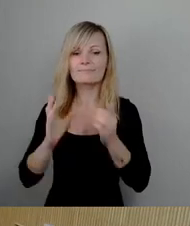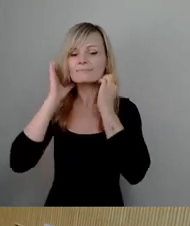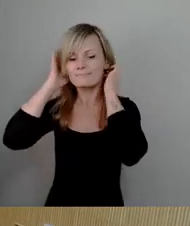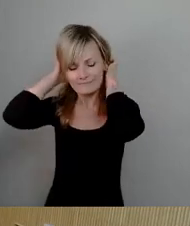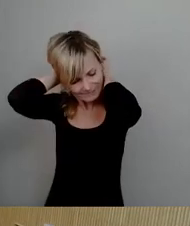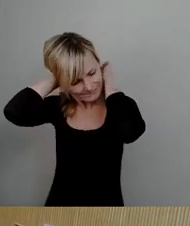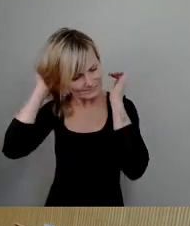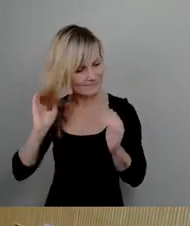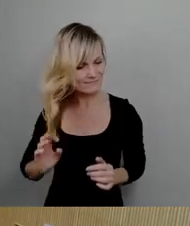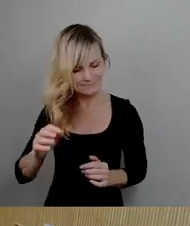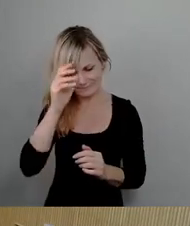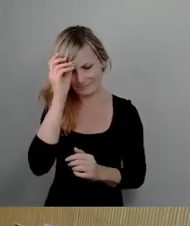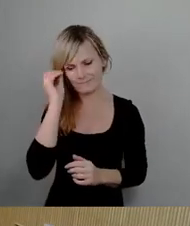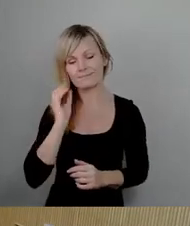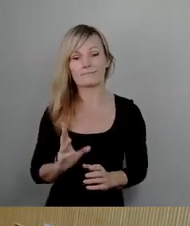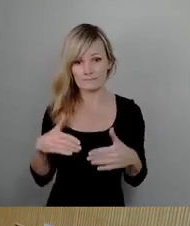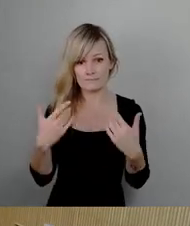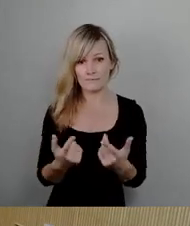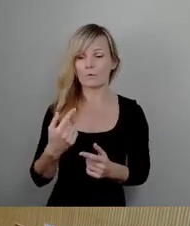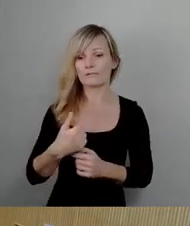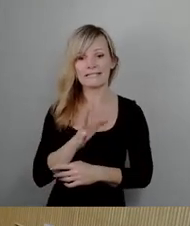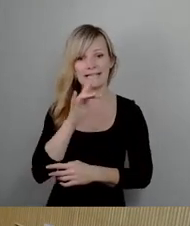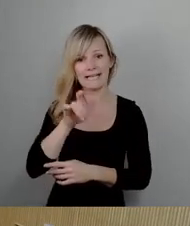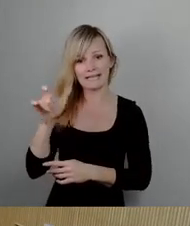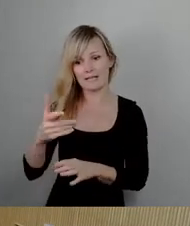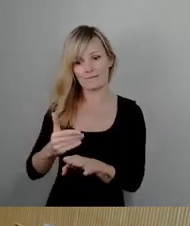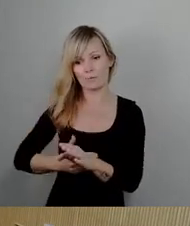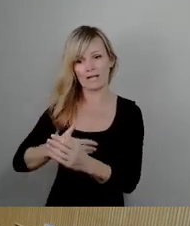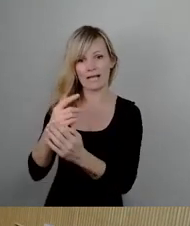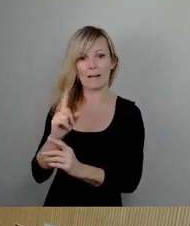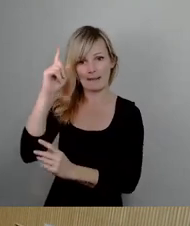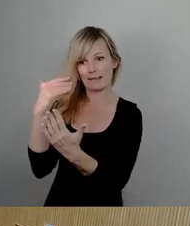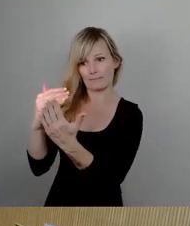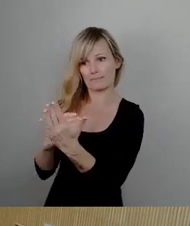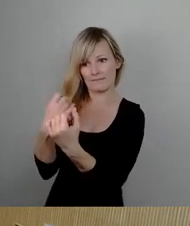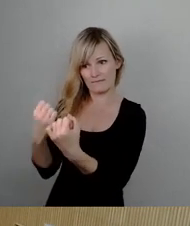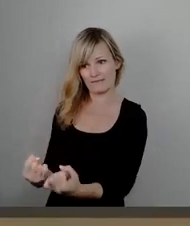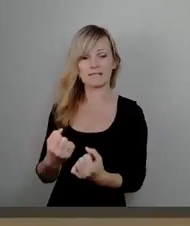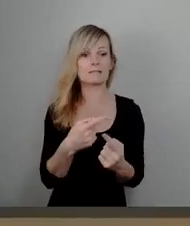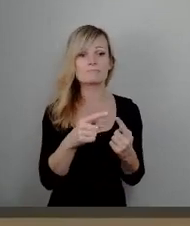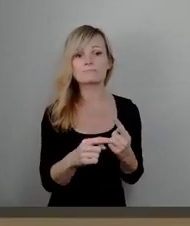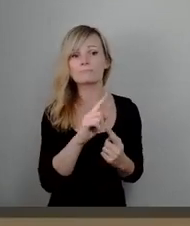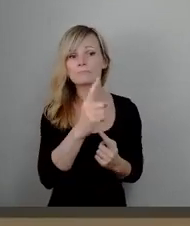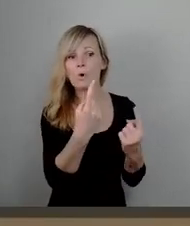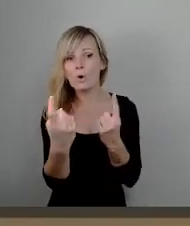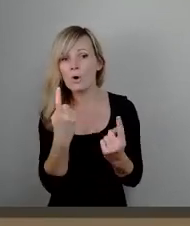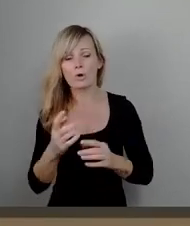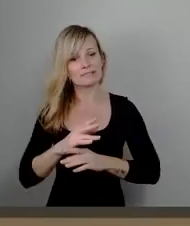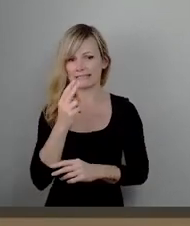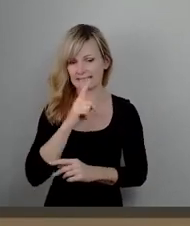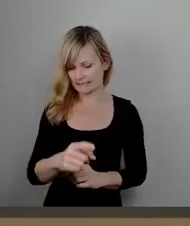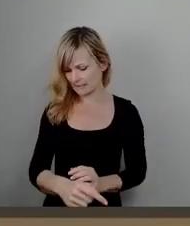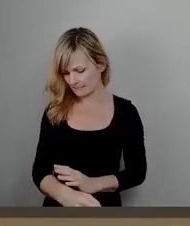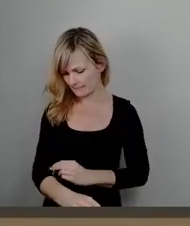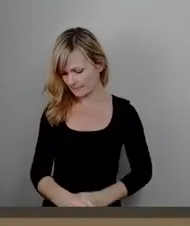Soweit erstmal die angemeldeten Redner. Gibt es weiteren Redebedarf? Sehe ich nicht. Dann kommen wir